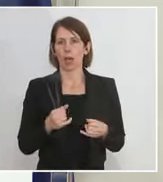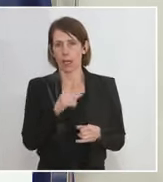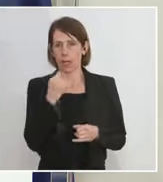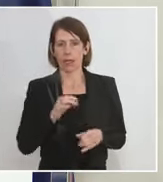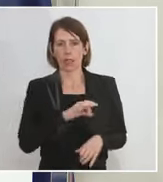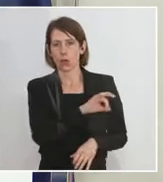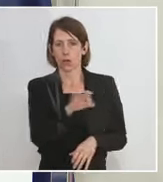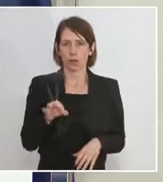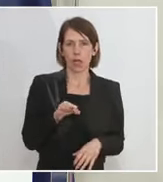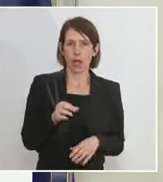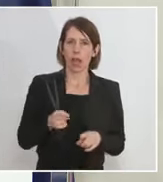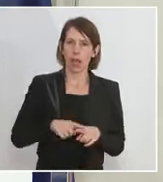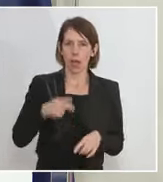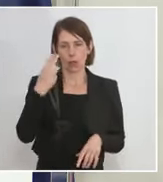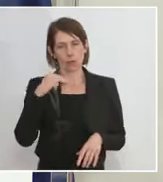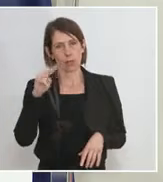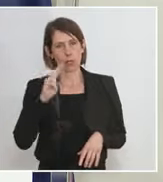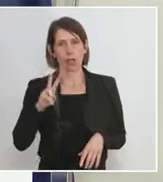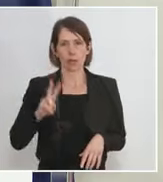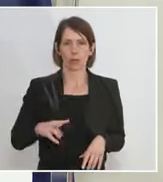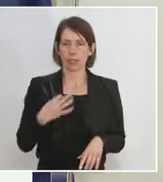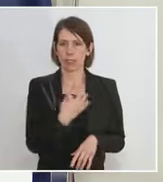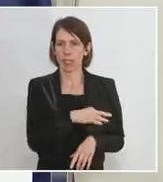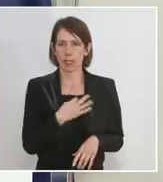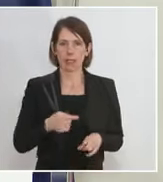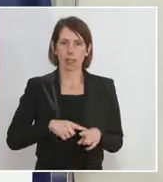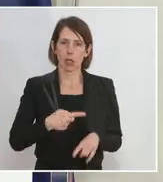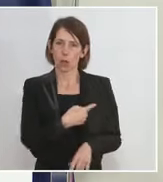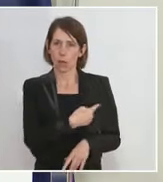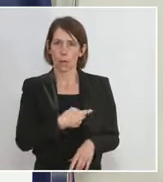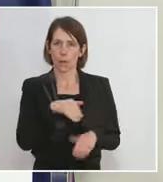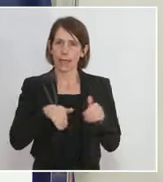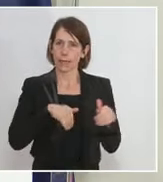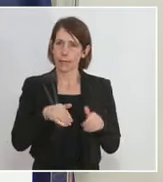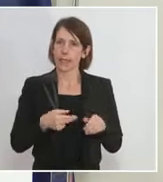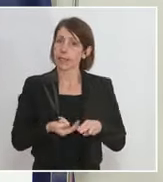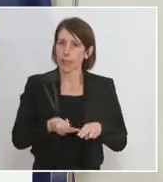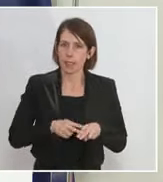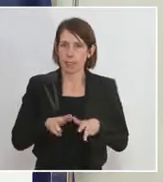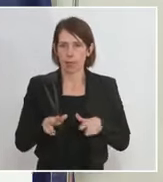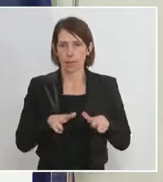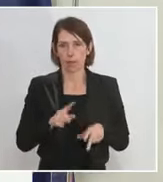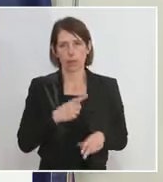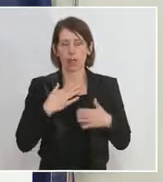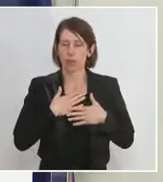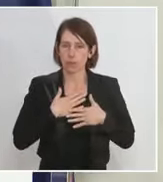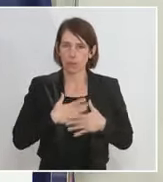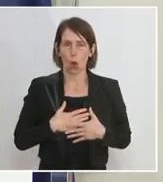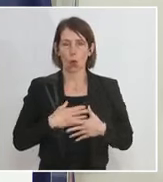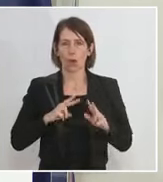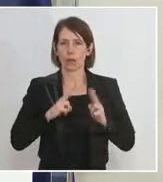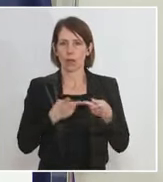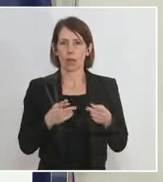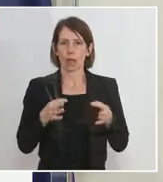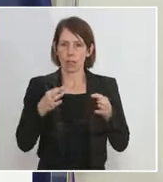auch für den Herrn Vizekanzler, Außenminister und Gesundheitsminister, aber auch die ganze Regierung, dass wir froh sind, hier so einen wichtigen Beitrag in der Welt